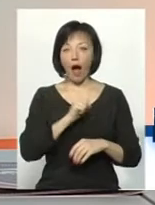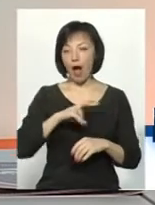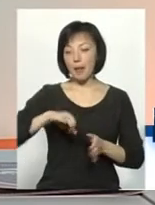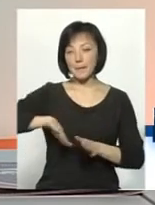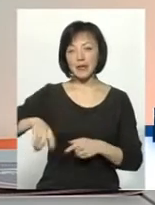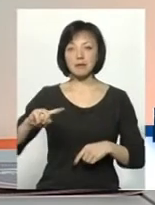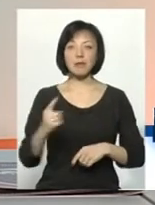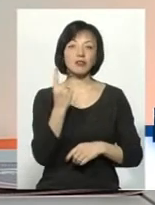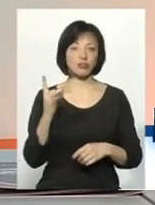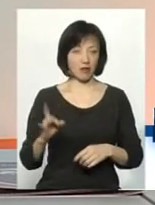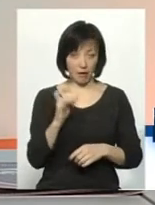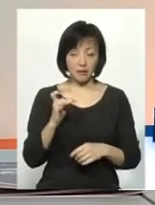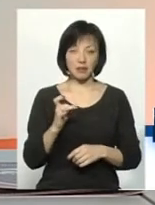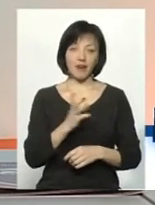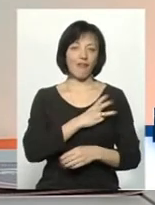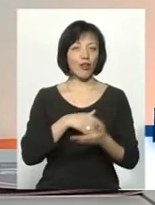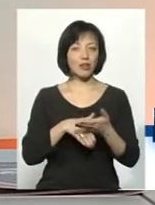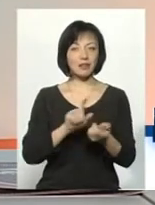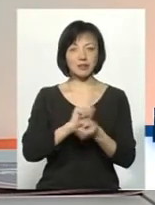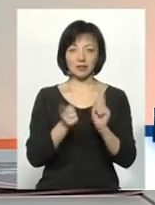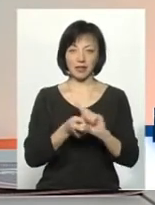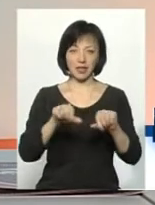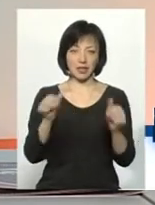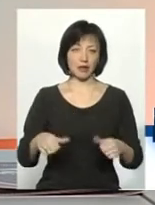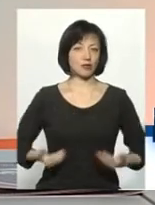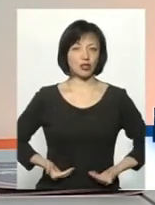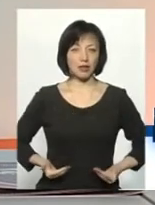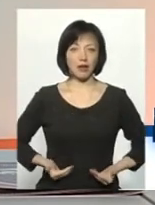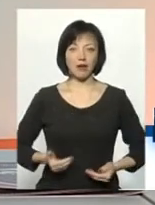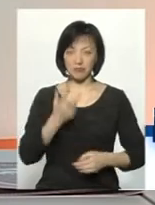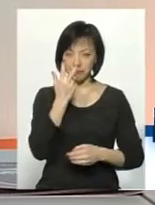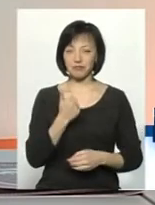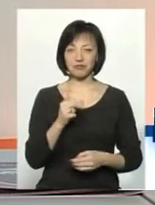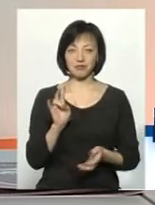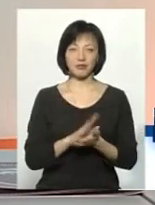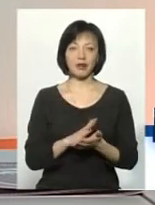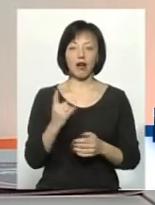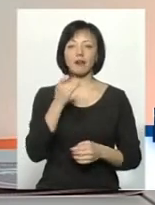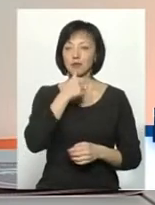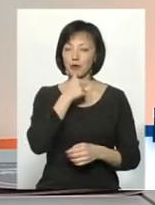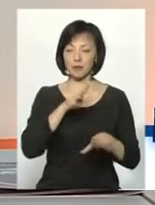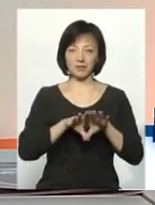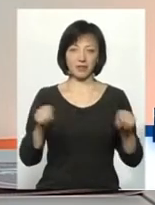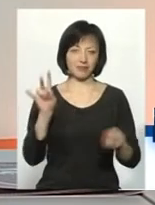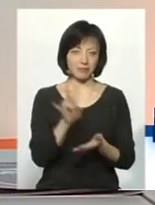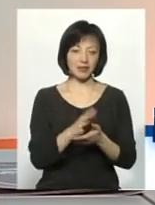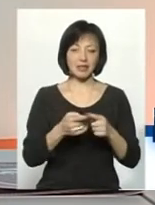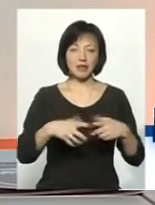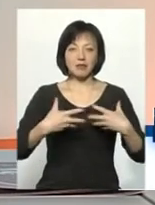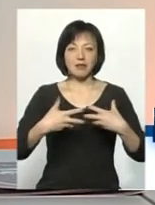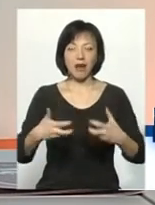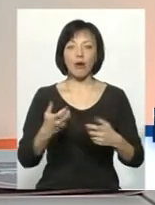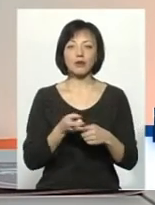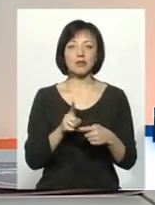після першого разу волонтерство – це вже стиль життя. Тобто, один раз спробуєш і все. Тобто, тебе це затягує.